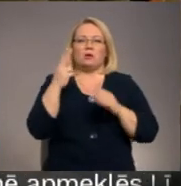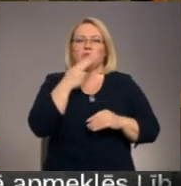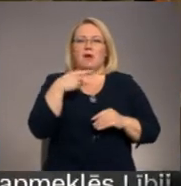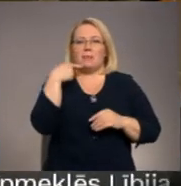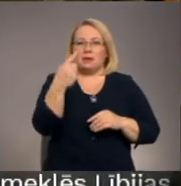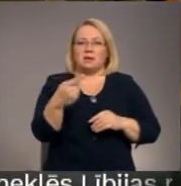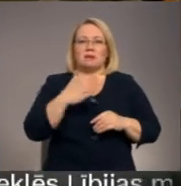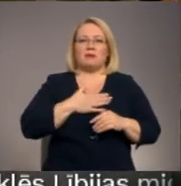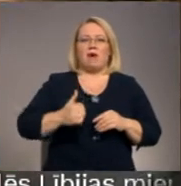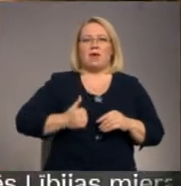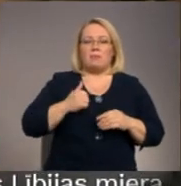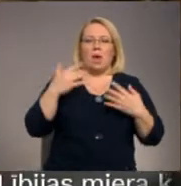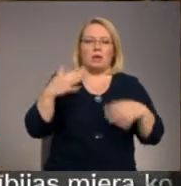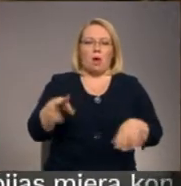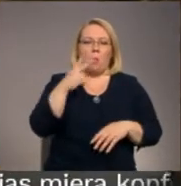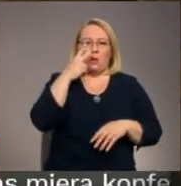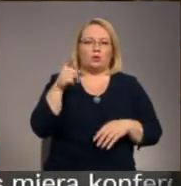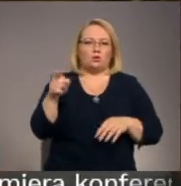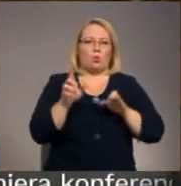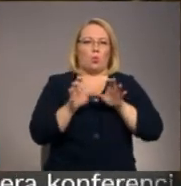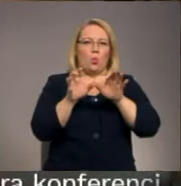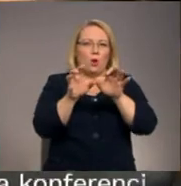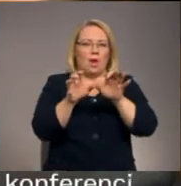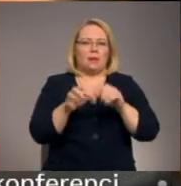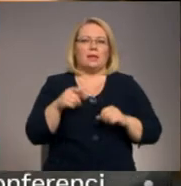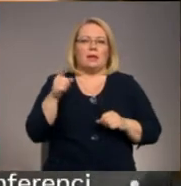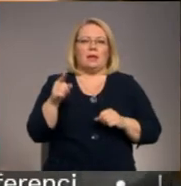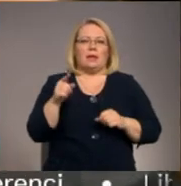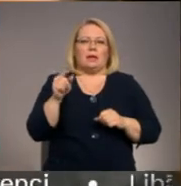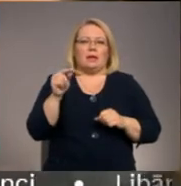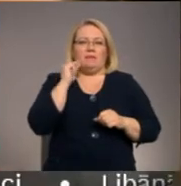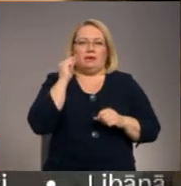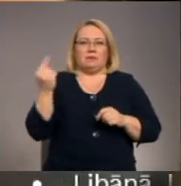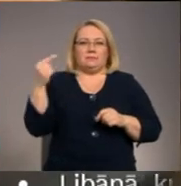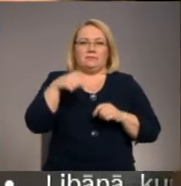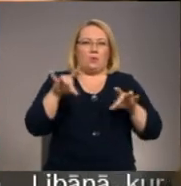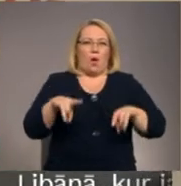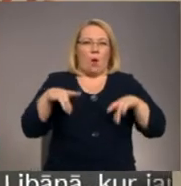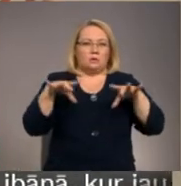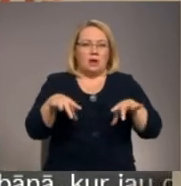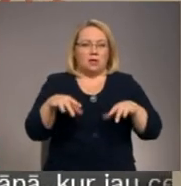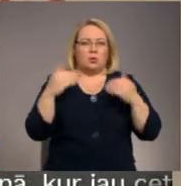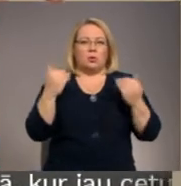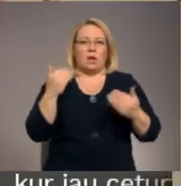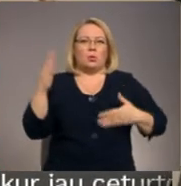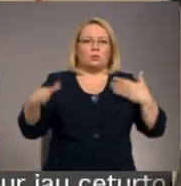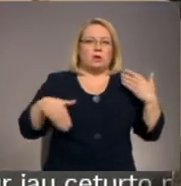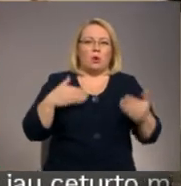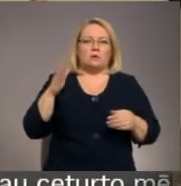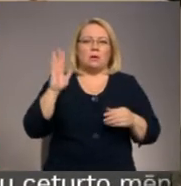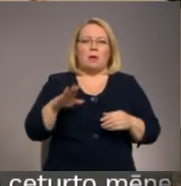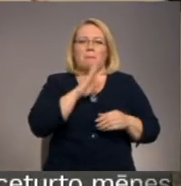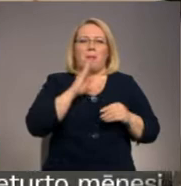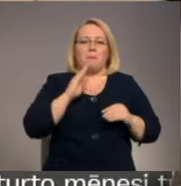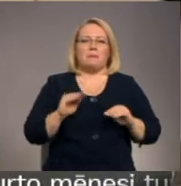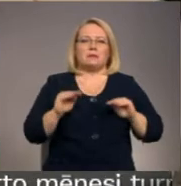savā īpašumā jau pamanījušo kaitēkli. Miķels Strīķis Latvijā ieradies no Austrālijas un šobrīd raizējas par māte stādīto